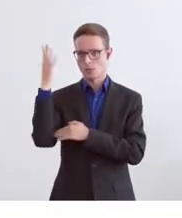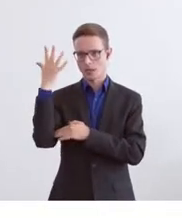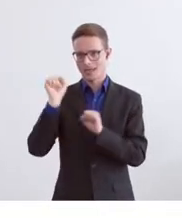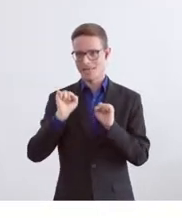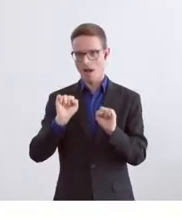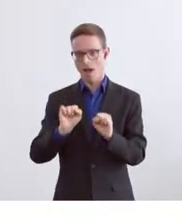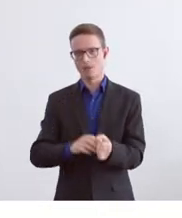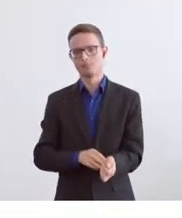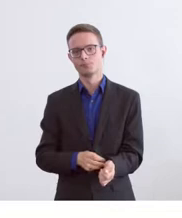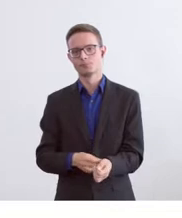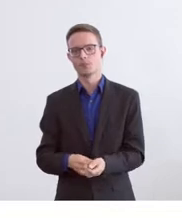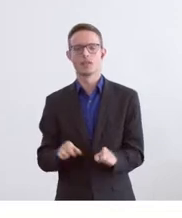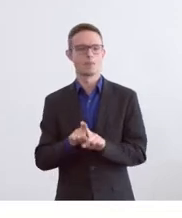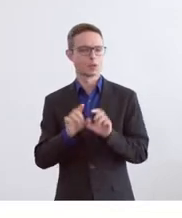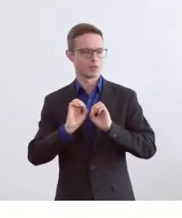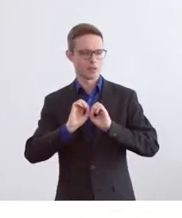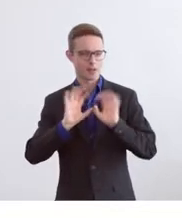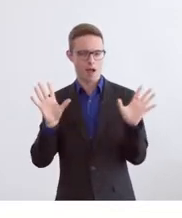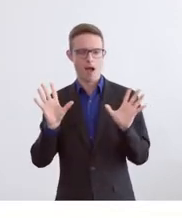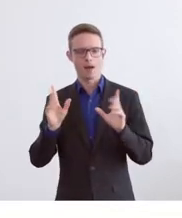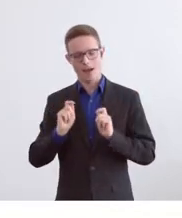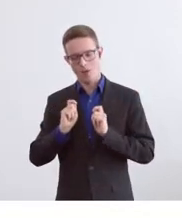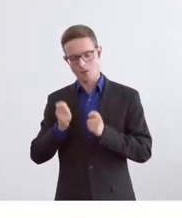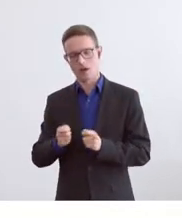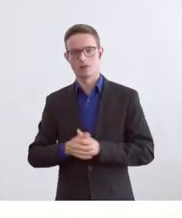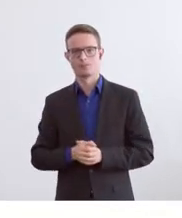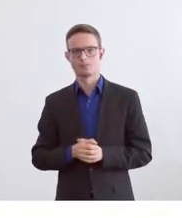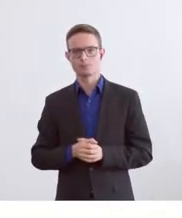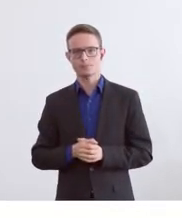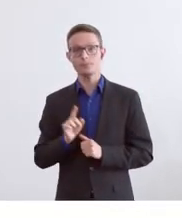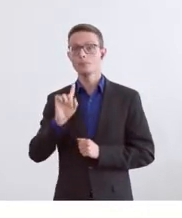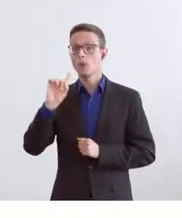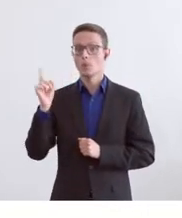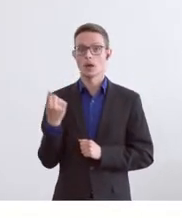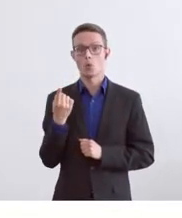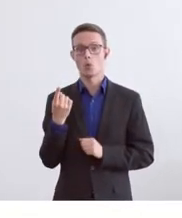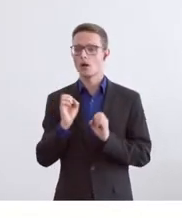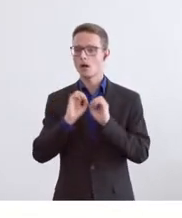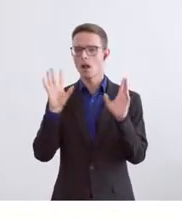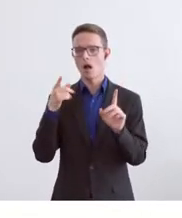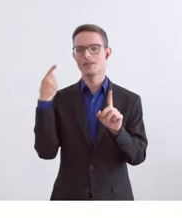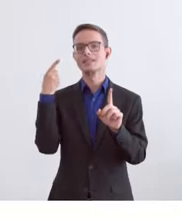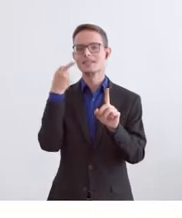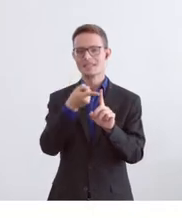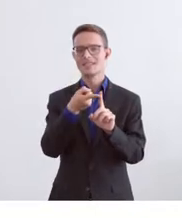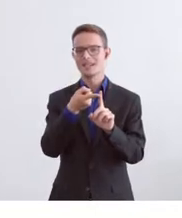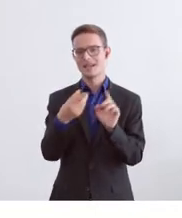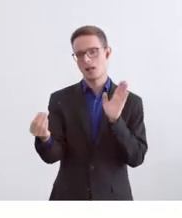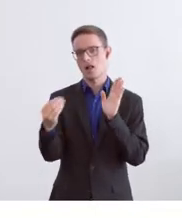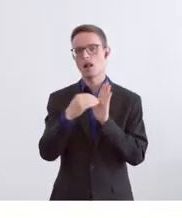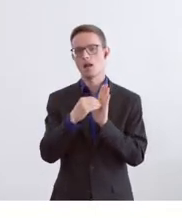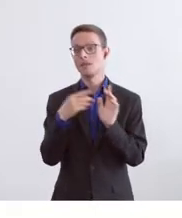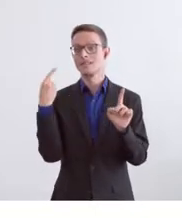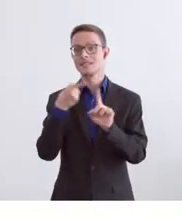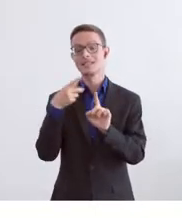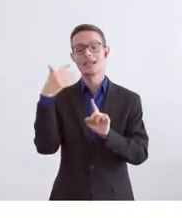Das ist also ein klare Auftrag. Es ist aber nicht nur ein Auftrag, sondern es definiert auch ein verbindliches Ziel. Das verbindliche Ziel ist Netto